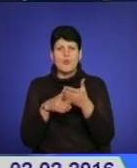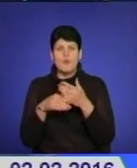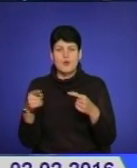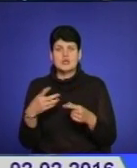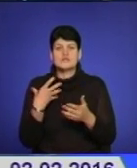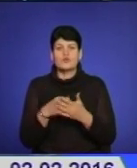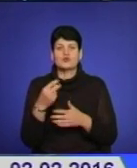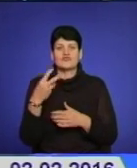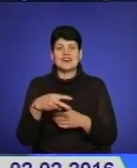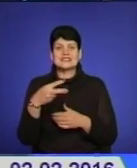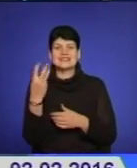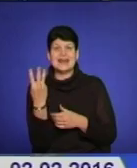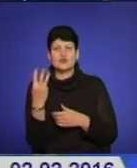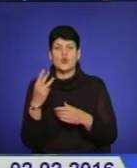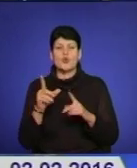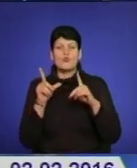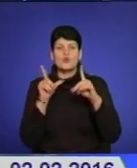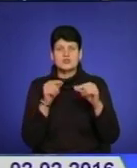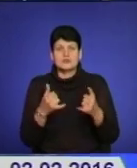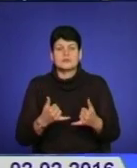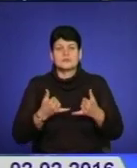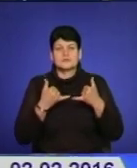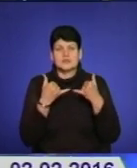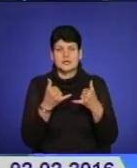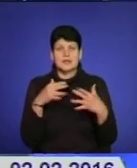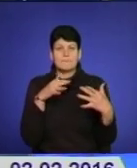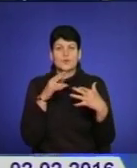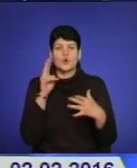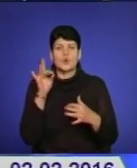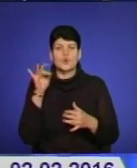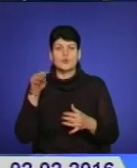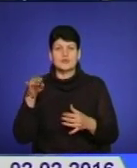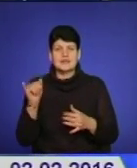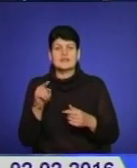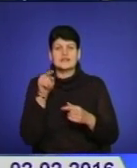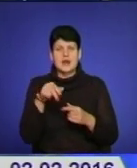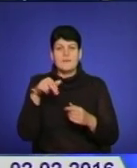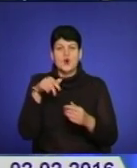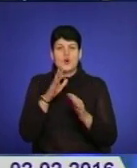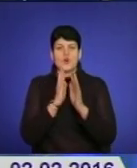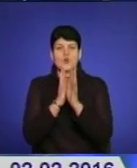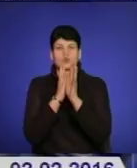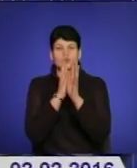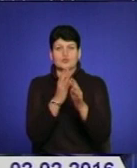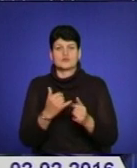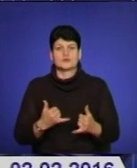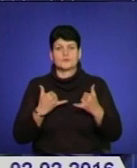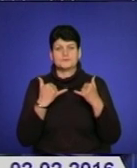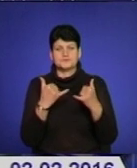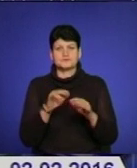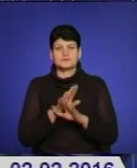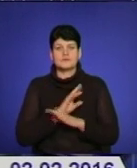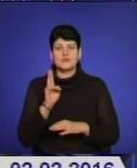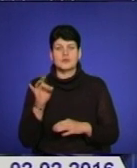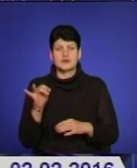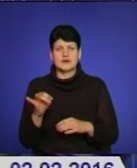23-тю поїздку в зону АТО присятили річниці бою під Крутами, тож там на Сході ходою вшанували крутянців. Рейд